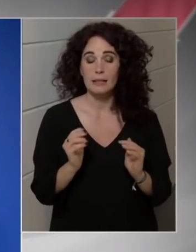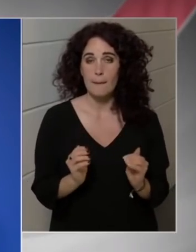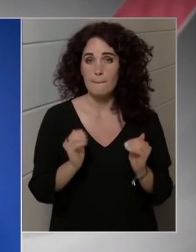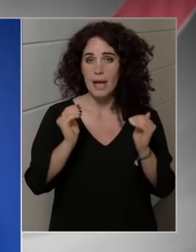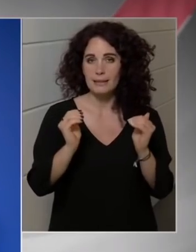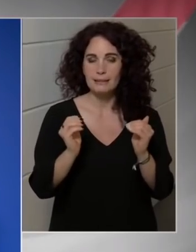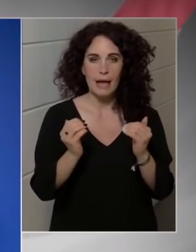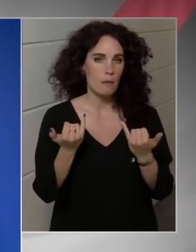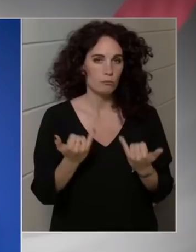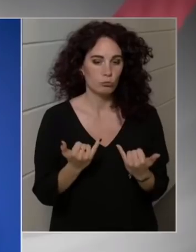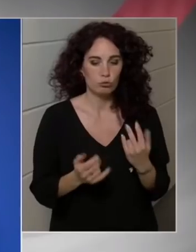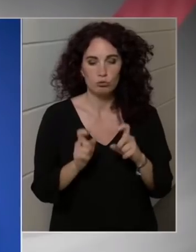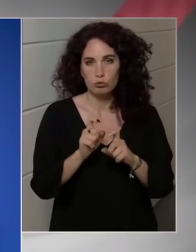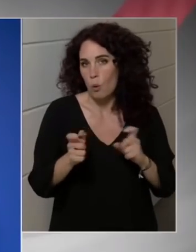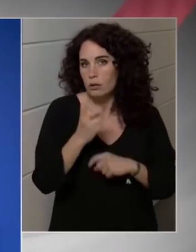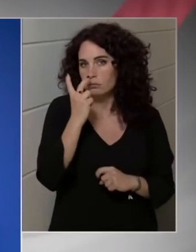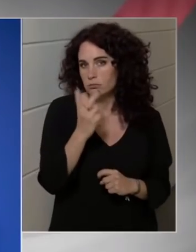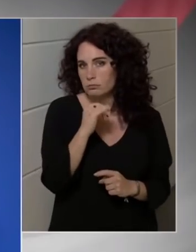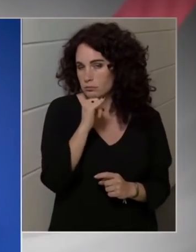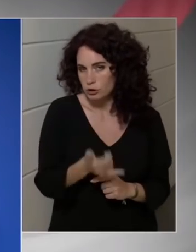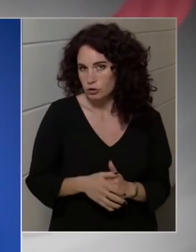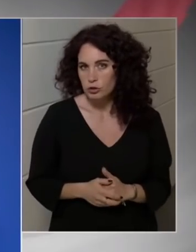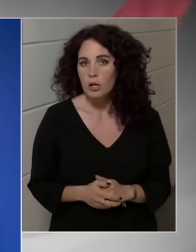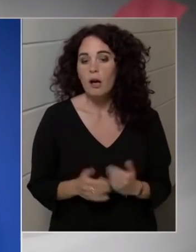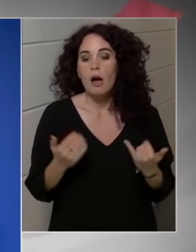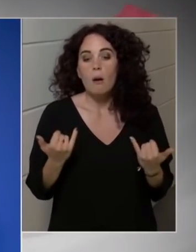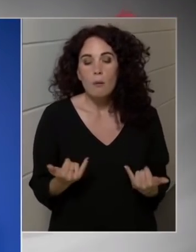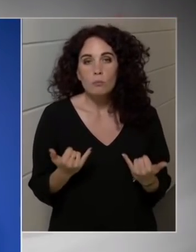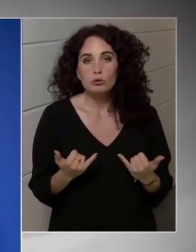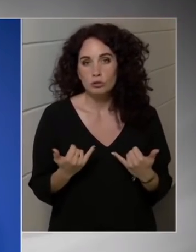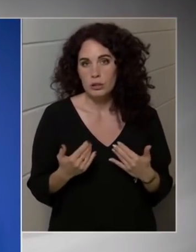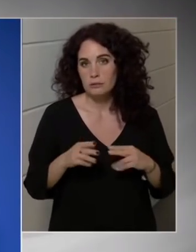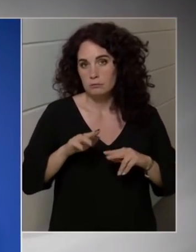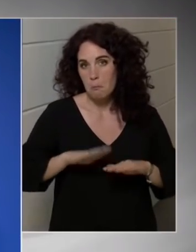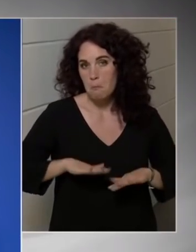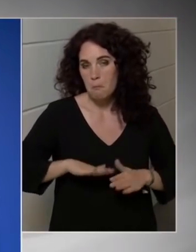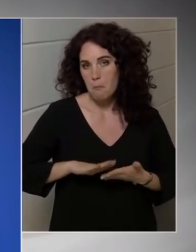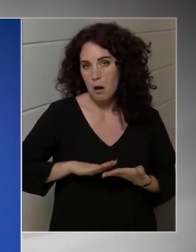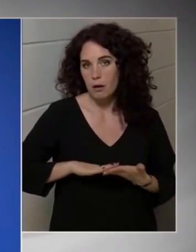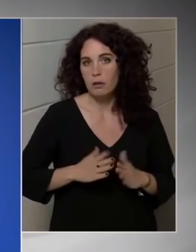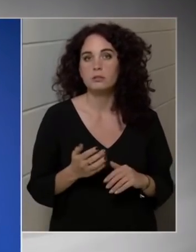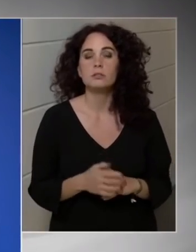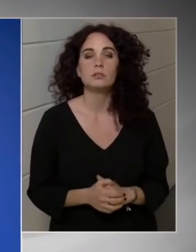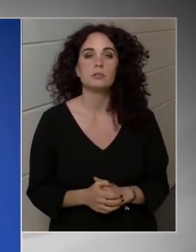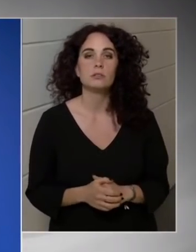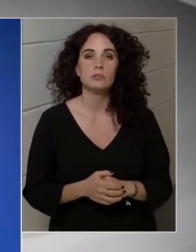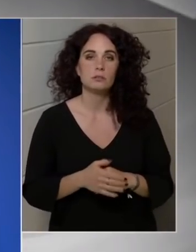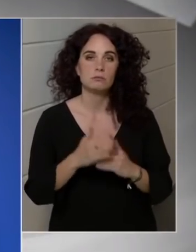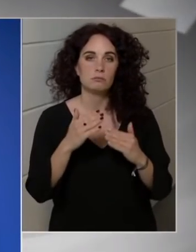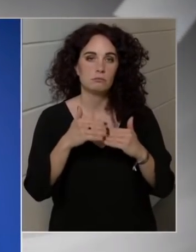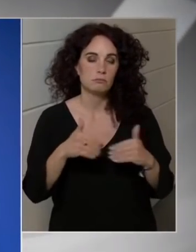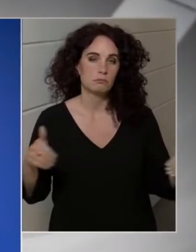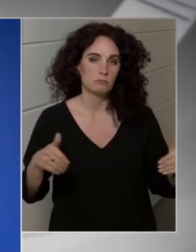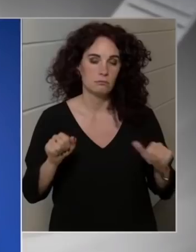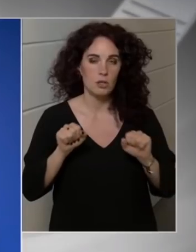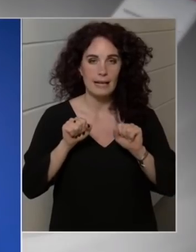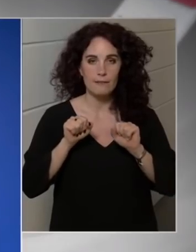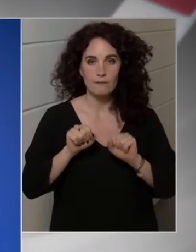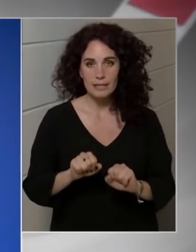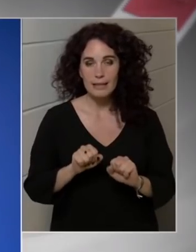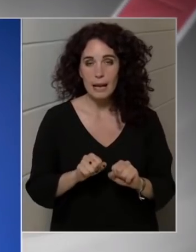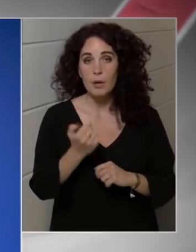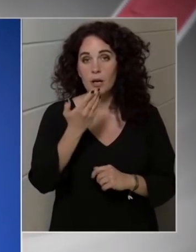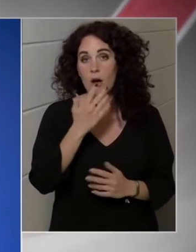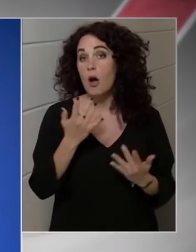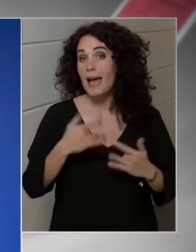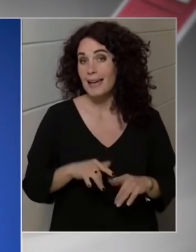rendelt el a kormány. Ezt a fokozott védettséget fent fogjuk tartani. Nyilván ez a védettségi szint is emelhető, egyenőre